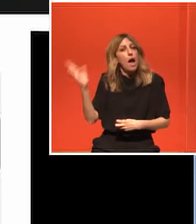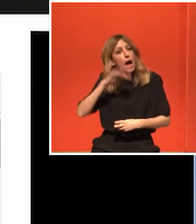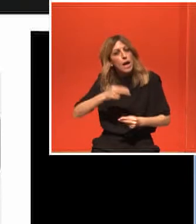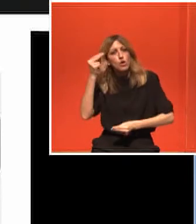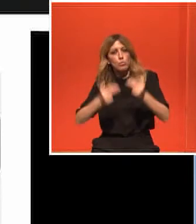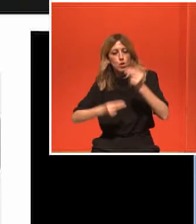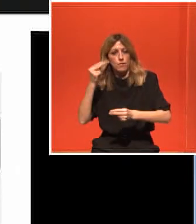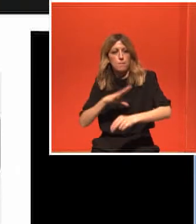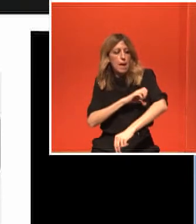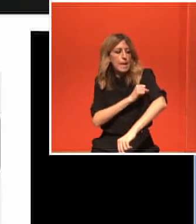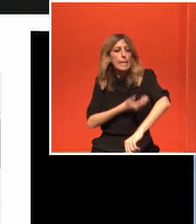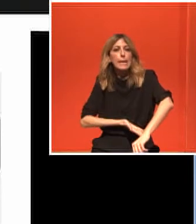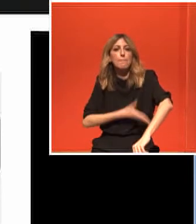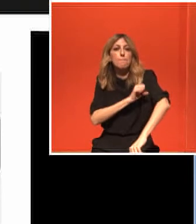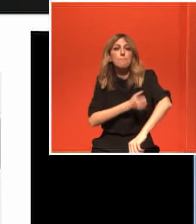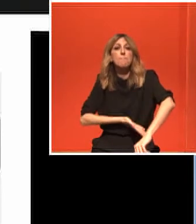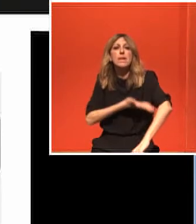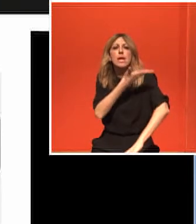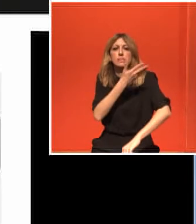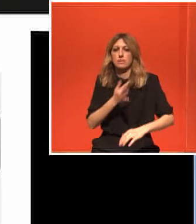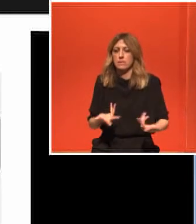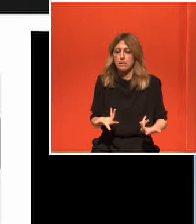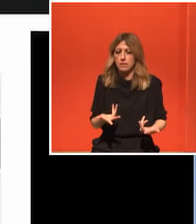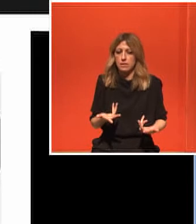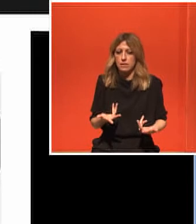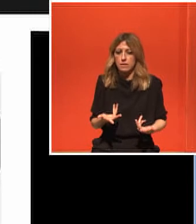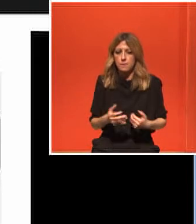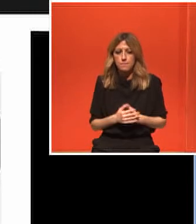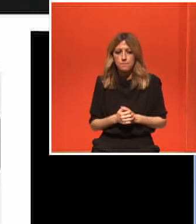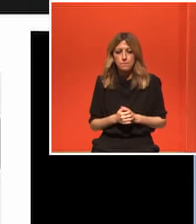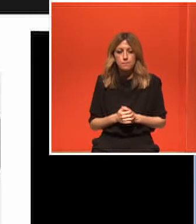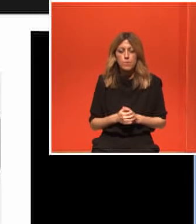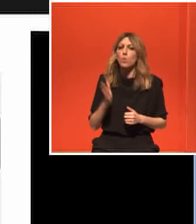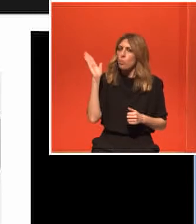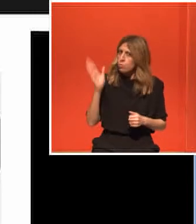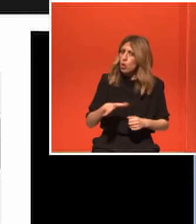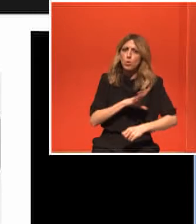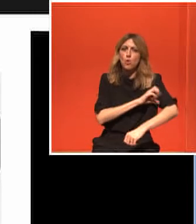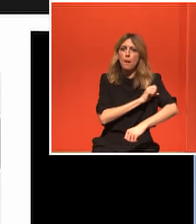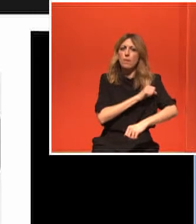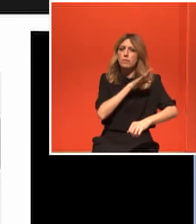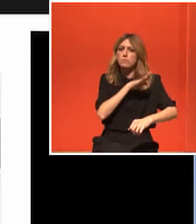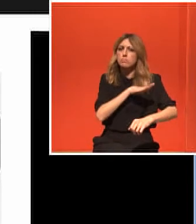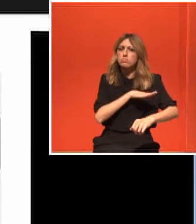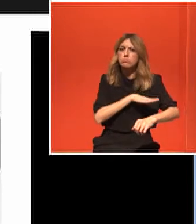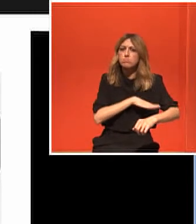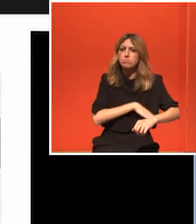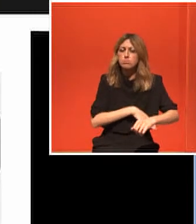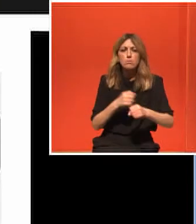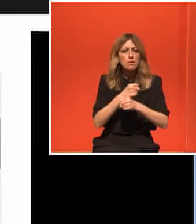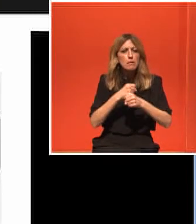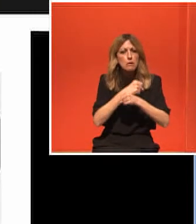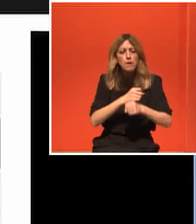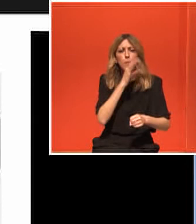τέσσερις μονάδες θήληση δραγκύρου την πίεση σε ένα ράθο χωρίς χαπάκι. Μόνο με θεραπευτικό